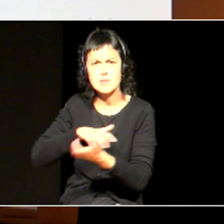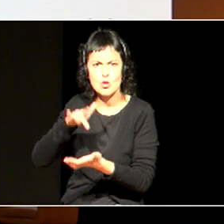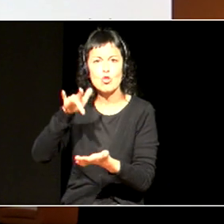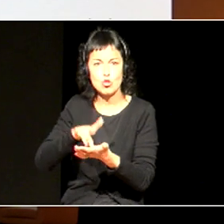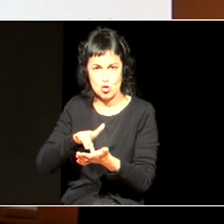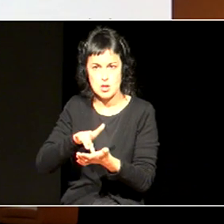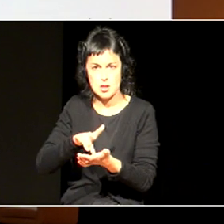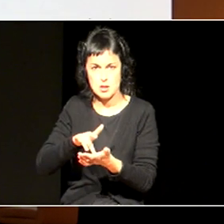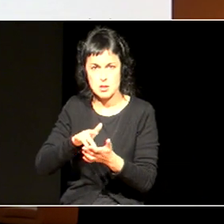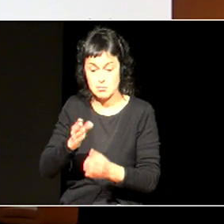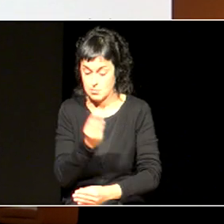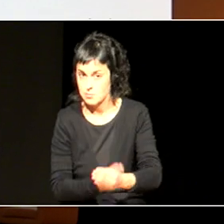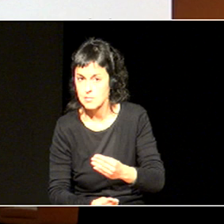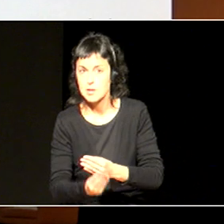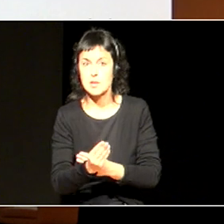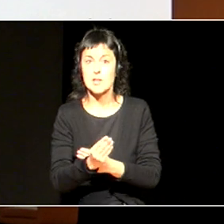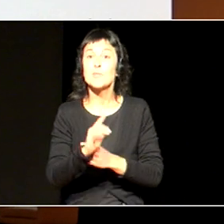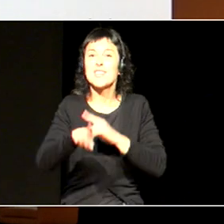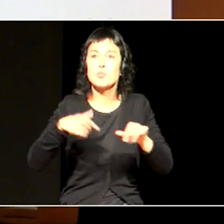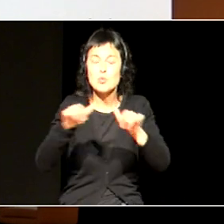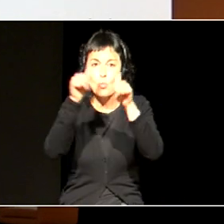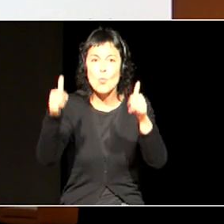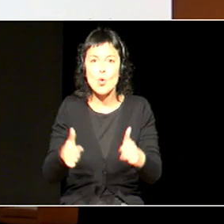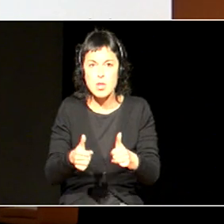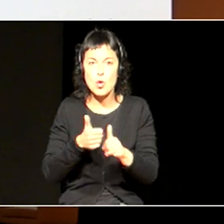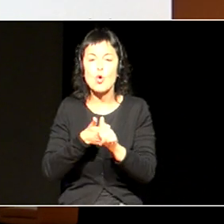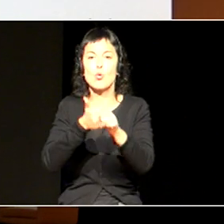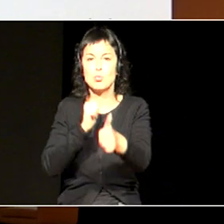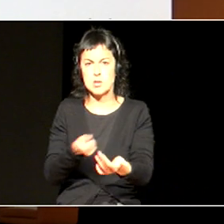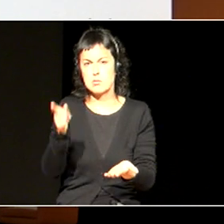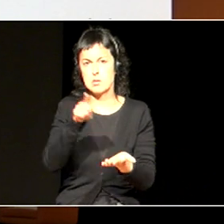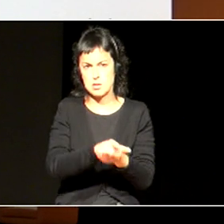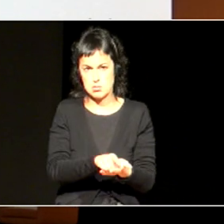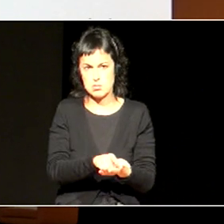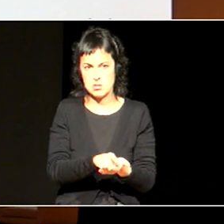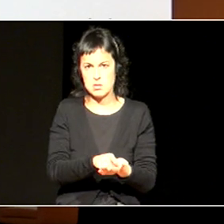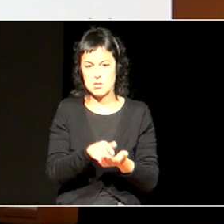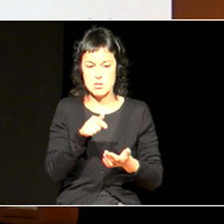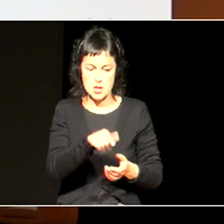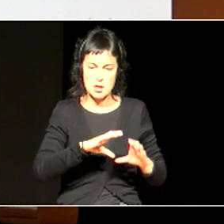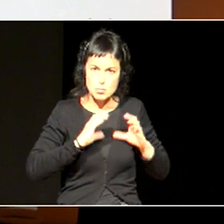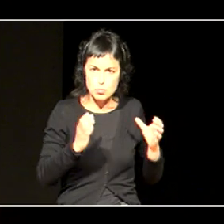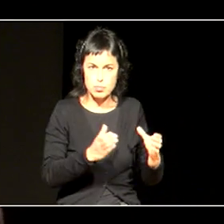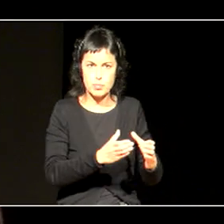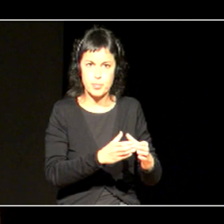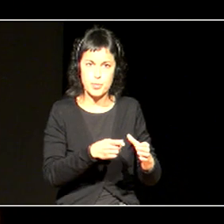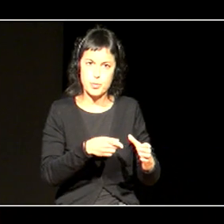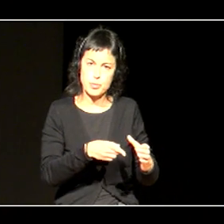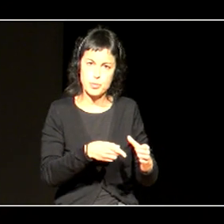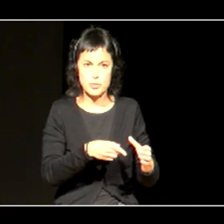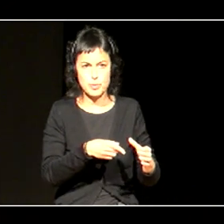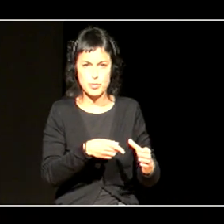baina erre produsitzen dute ereduak, orduan, hor badaukagu, ba, kolektibo, ba, benetan oso oso,